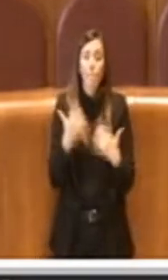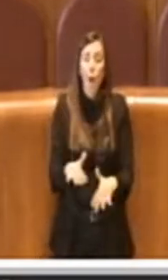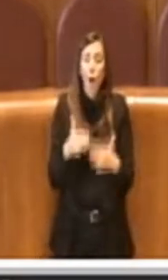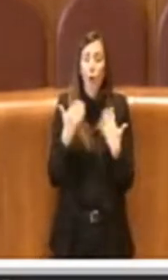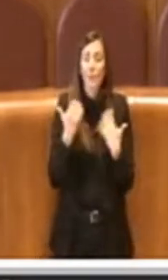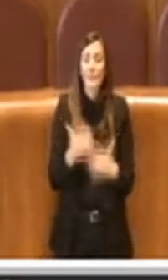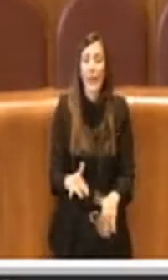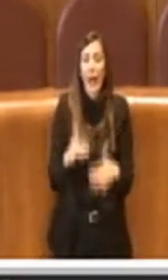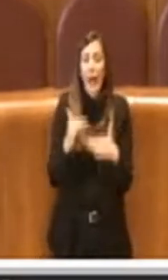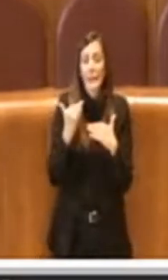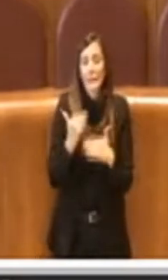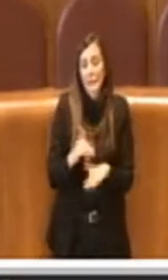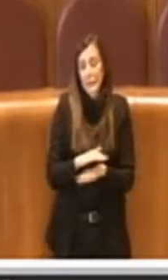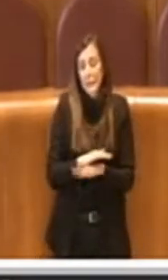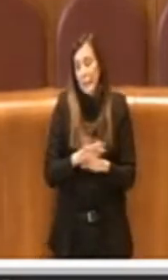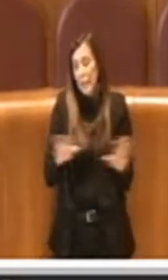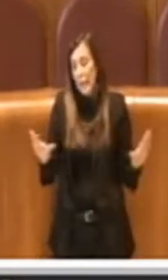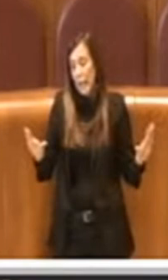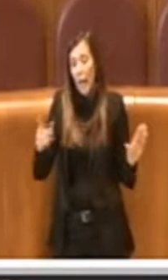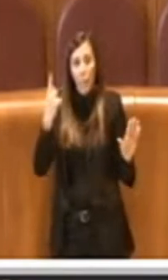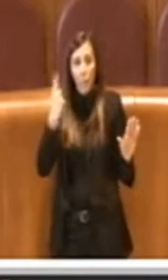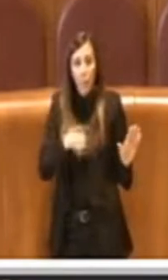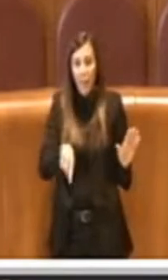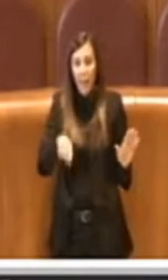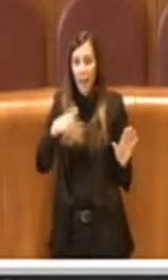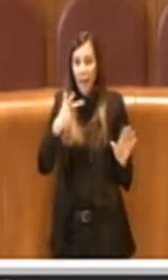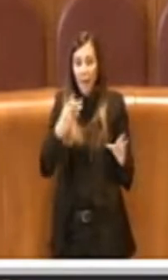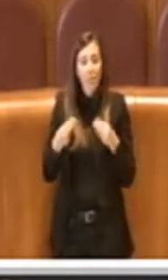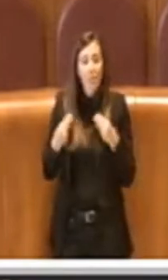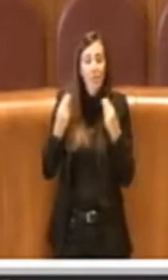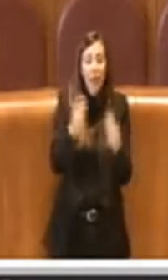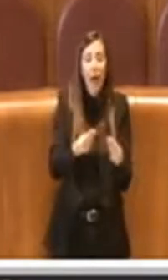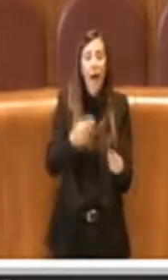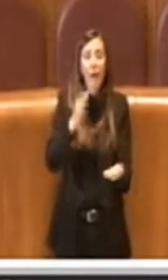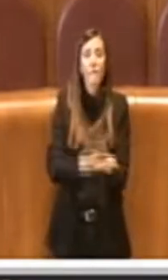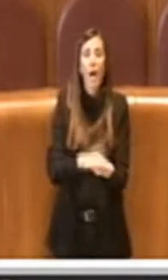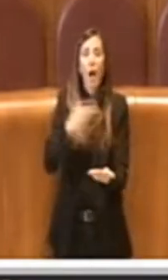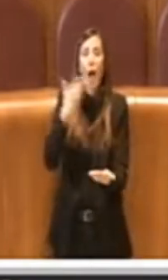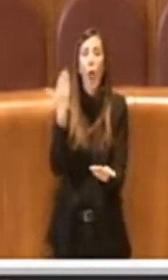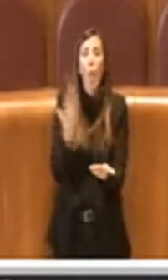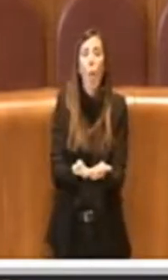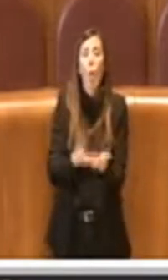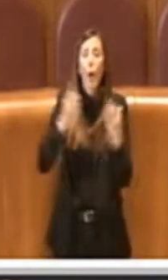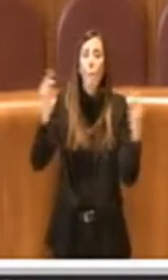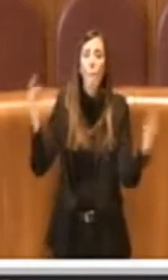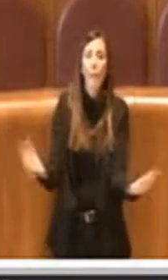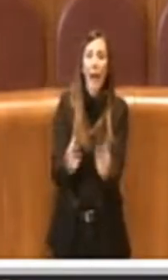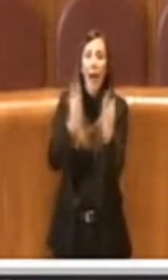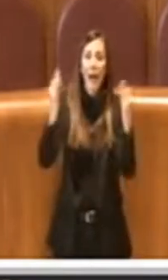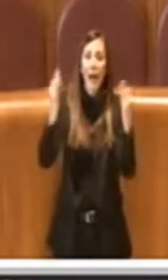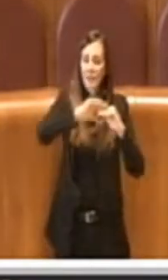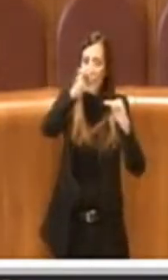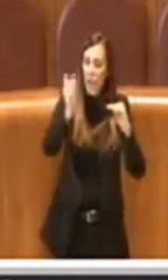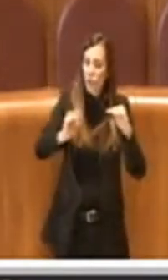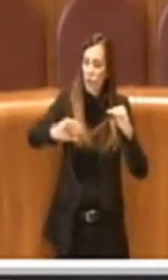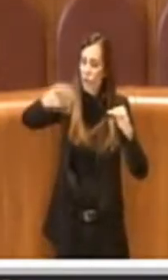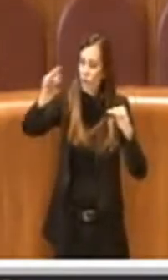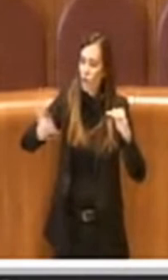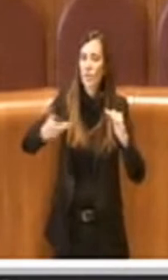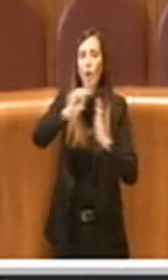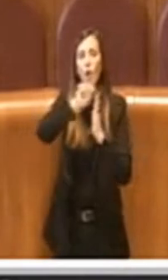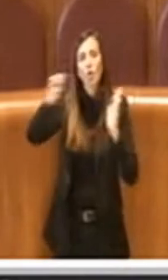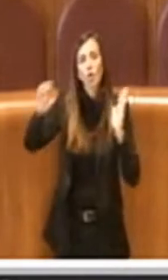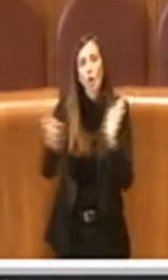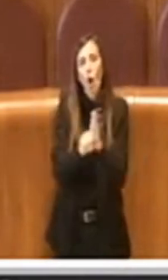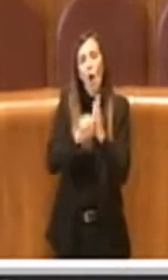per andare verso una valorizzazione paesaggistica, storica e archeologica dell